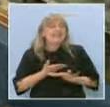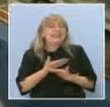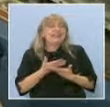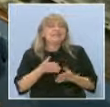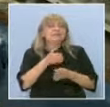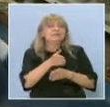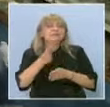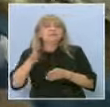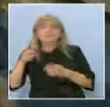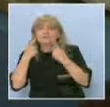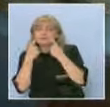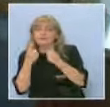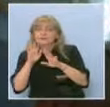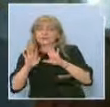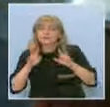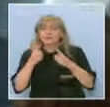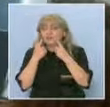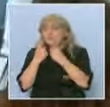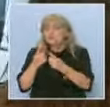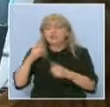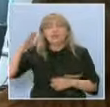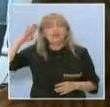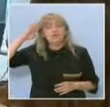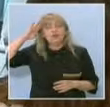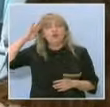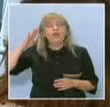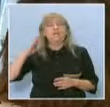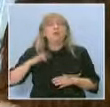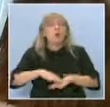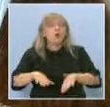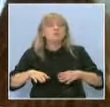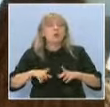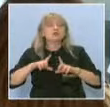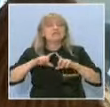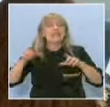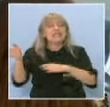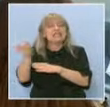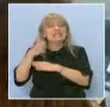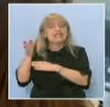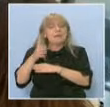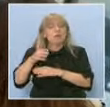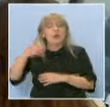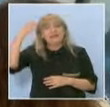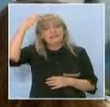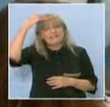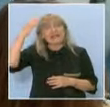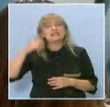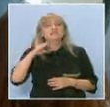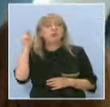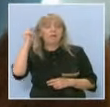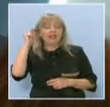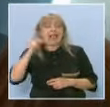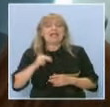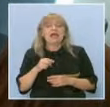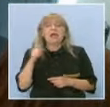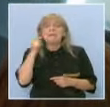Вижте какъв е военноморския флаг на царство България. Бяло, зелено, червено, но то имаме.